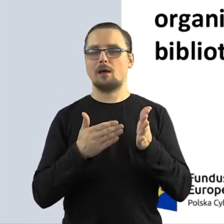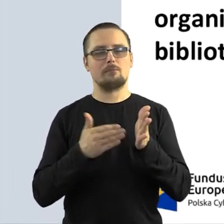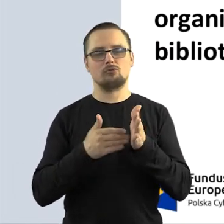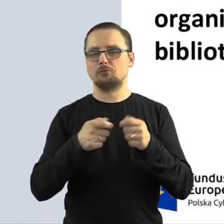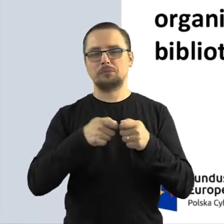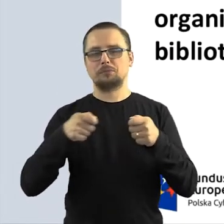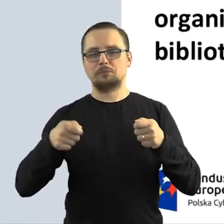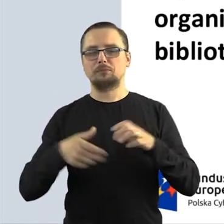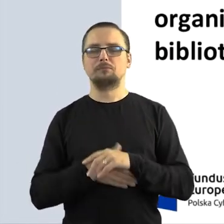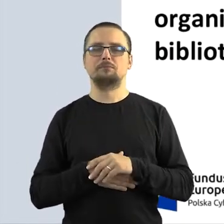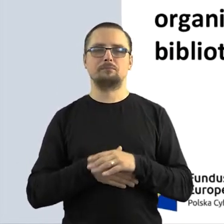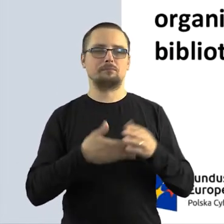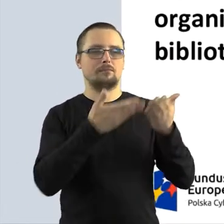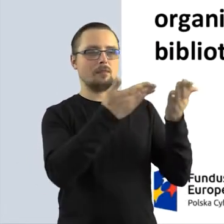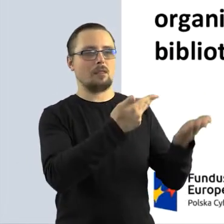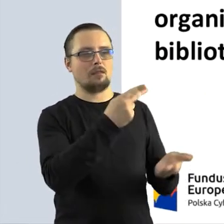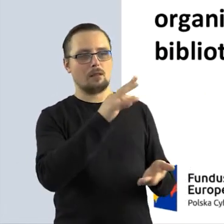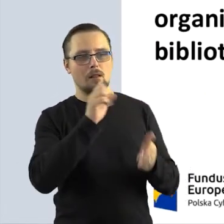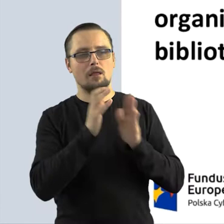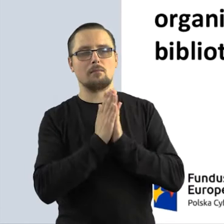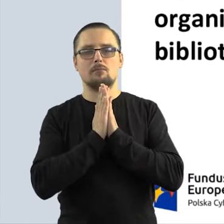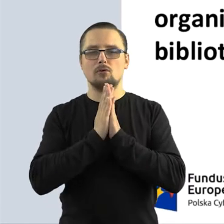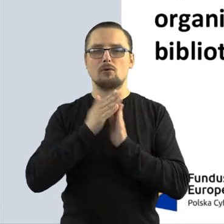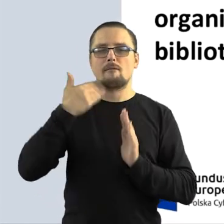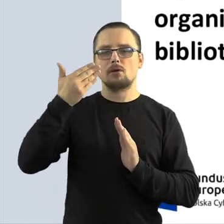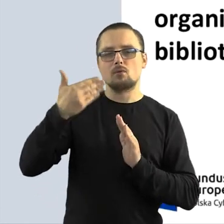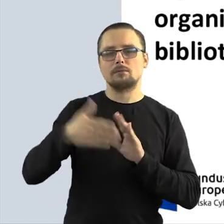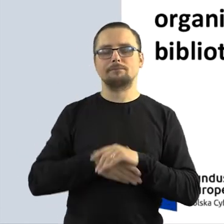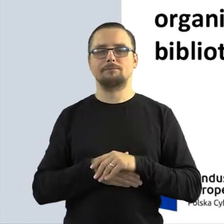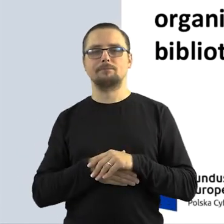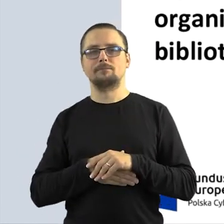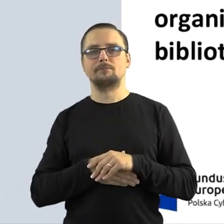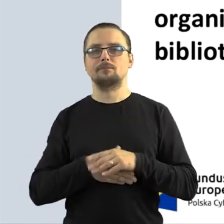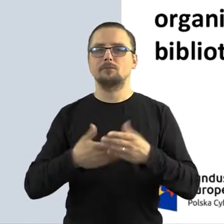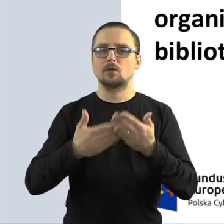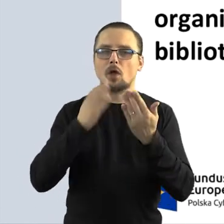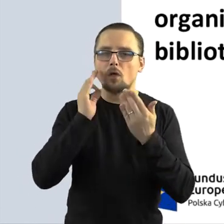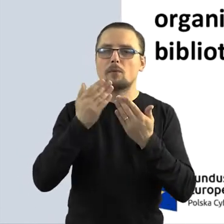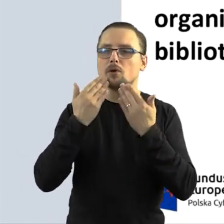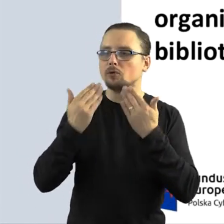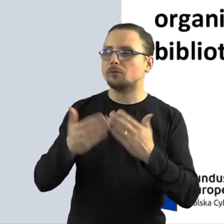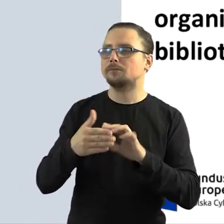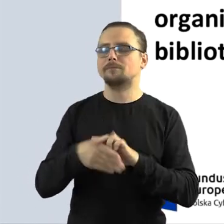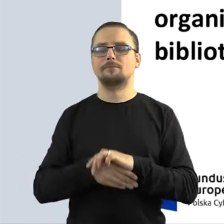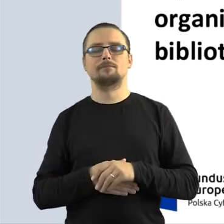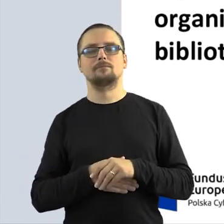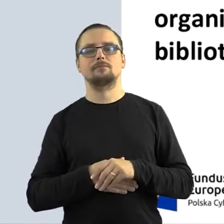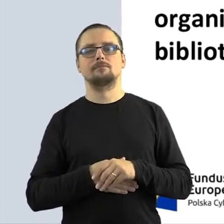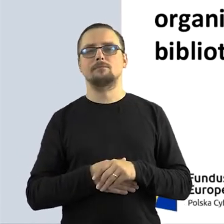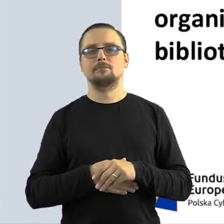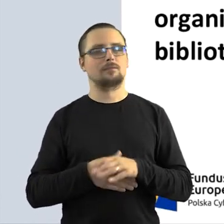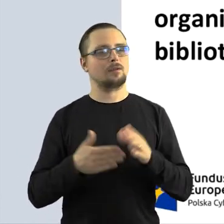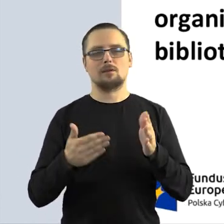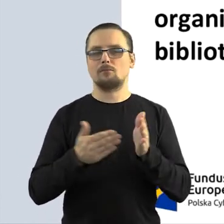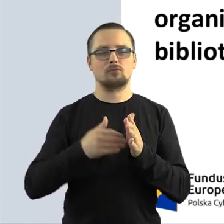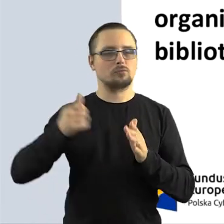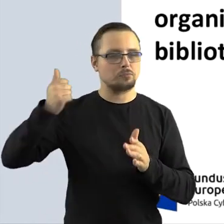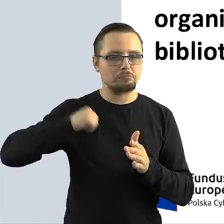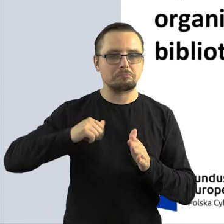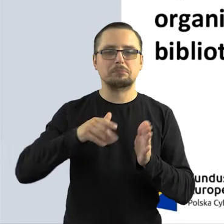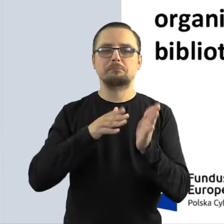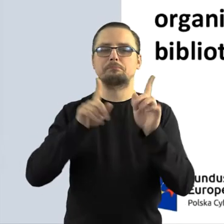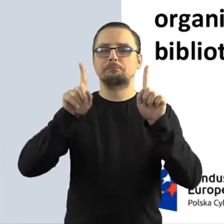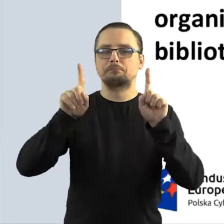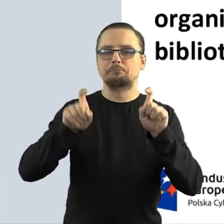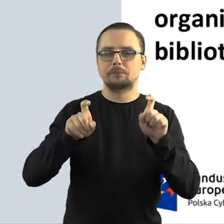ma co przedłużać i oddaję Ci Natalii o głos. Dziękuję bardzo. Dzień dobry wszystkim. Nie ma co zwlekać.